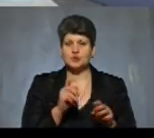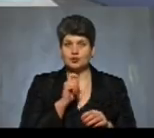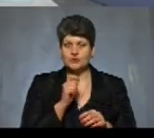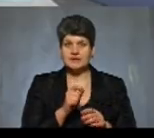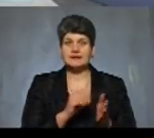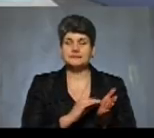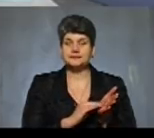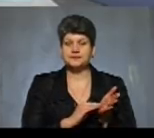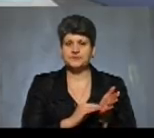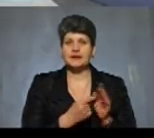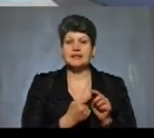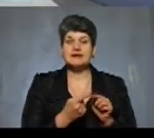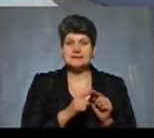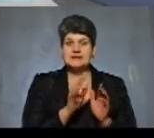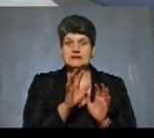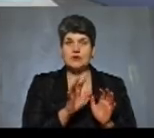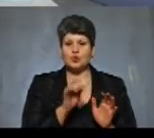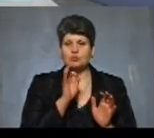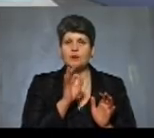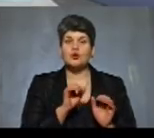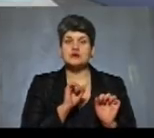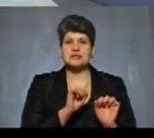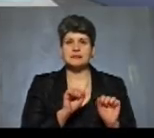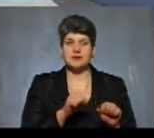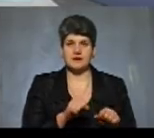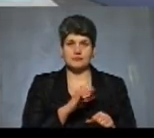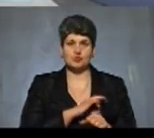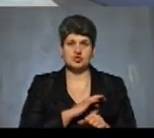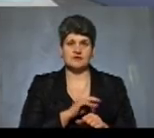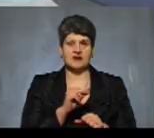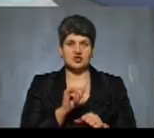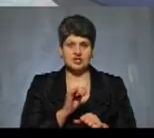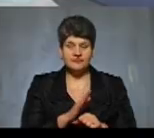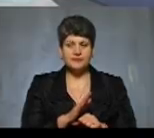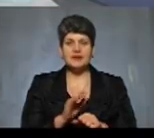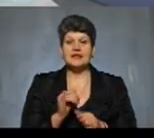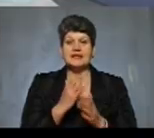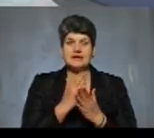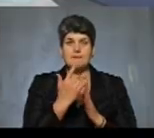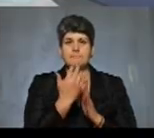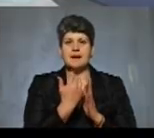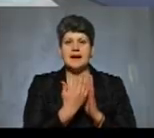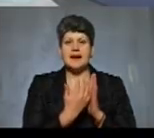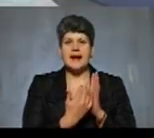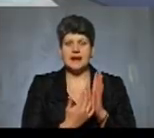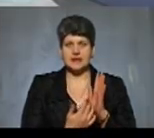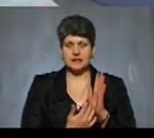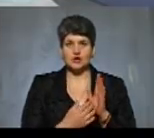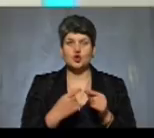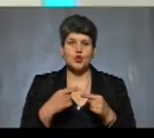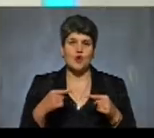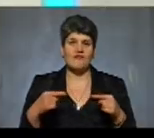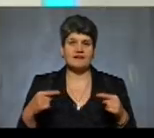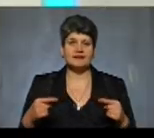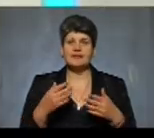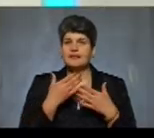силається саме цей закон України про захист прав споживачів. Іде перелік товарів, які